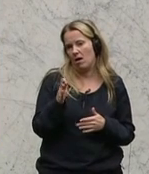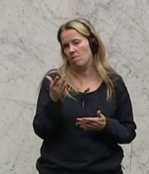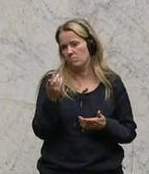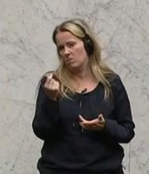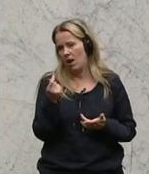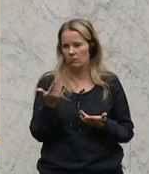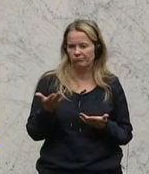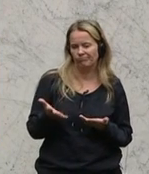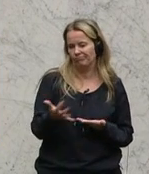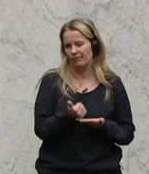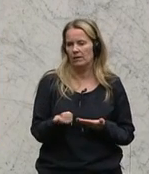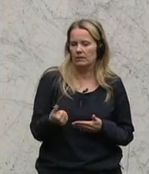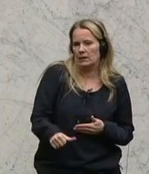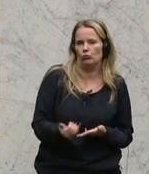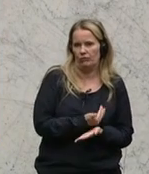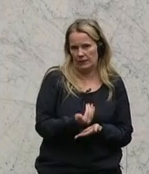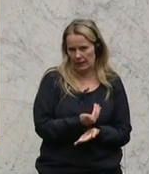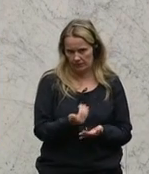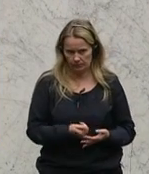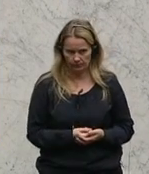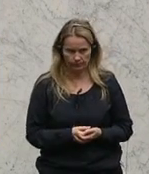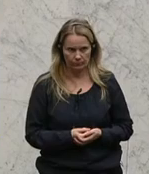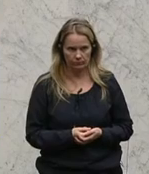bisschen ein Zubrot verdienen.